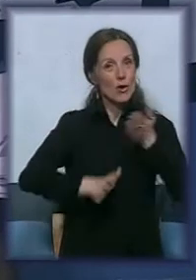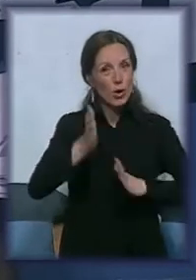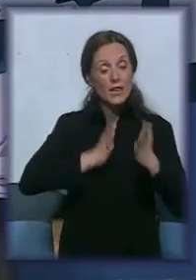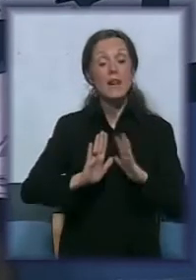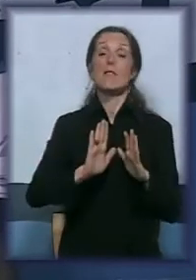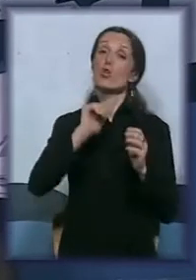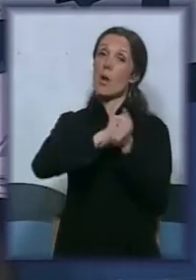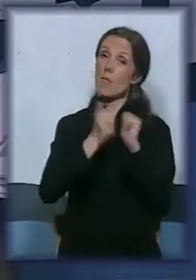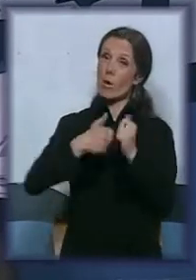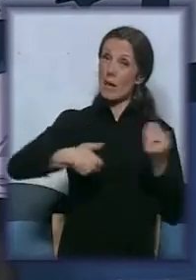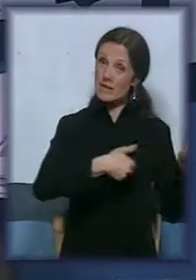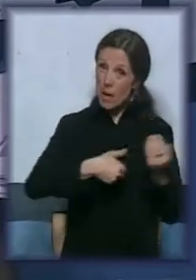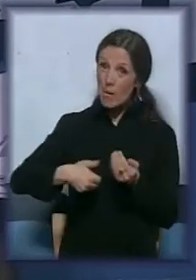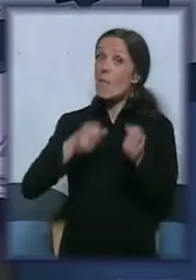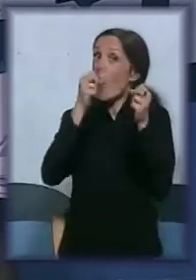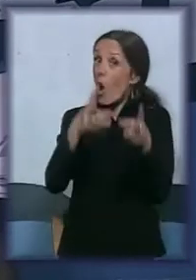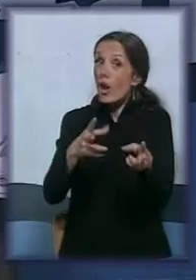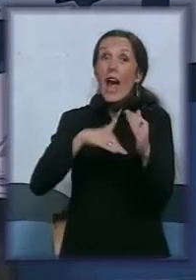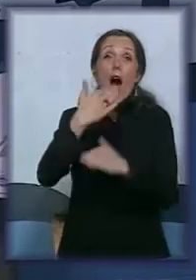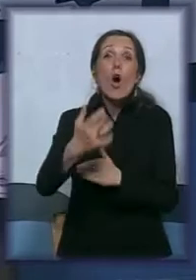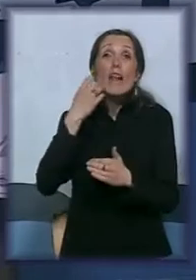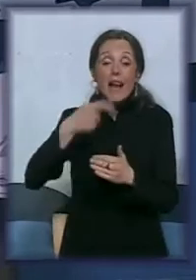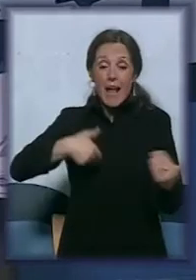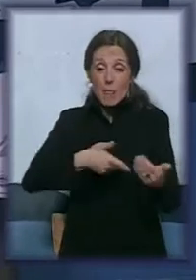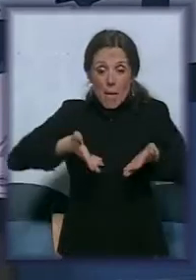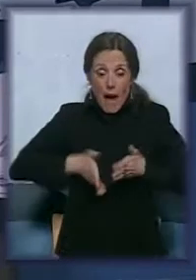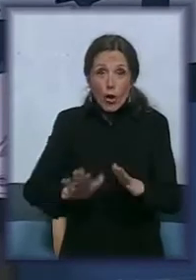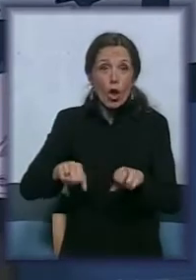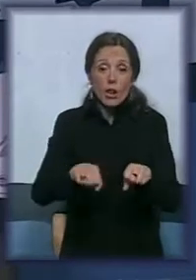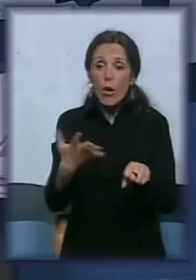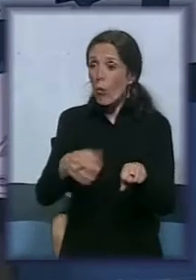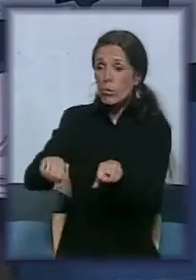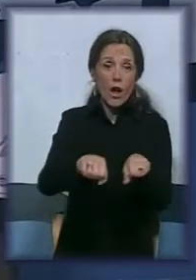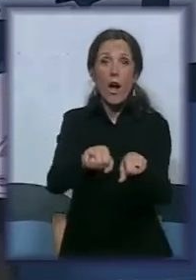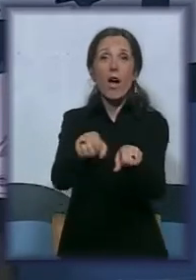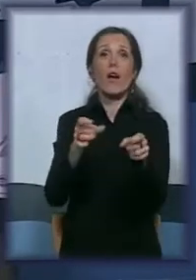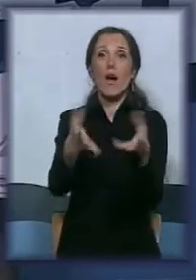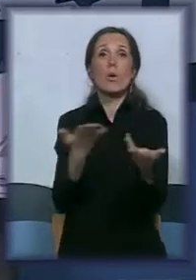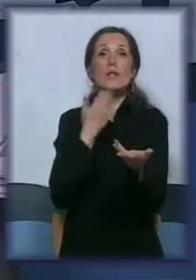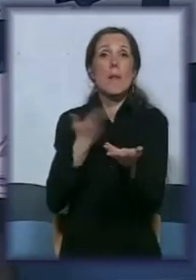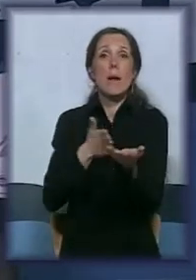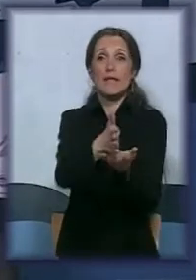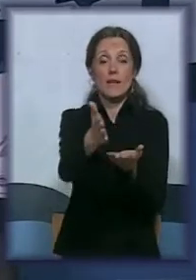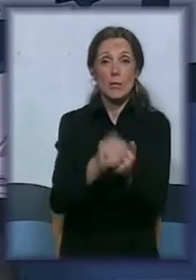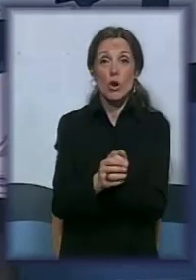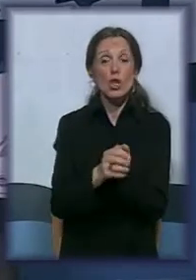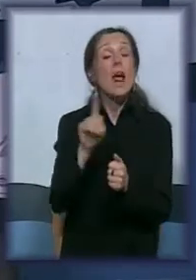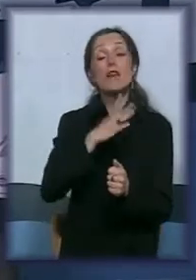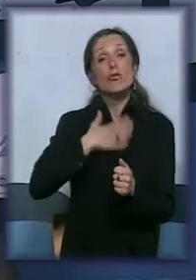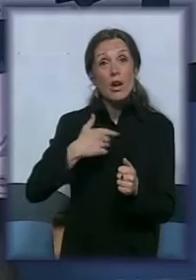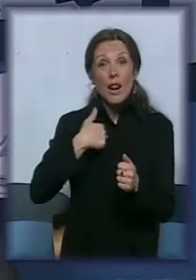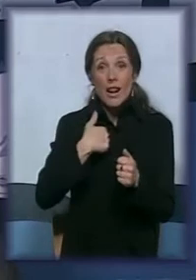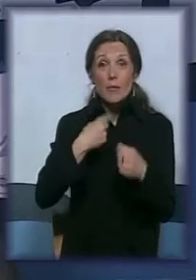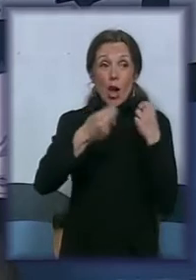za bebe, a onda kada izađu na ulicu nemaju nigde da prođu sa kolicima. Neću govoriti o tome kako i na koji način je ovde teško da prođe